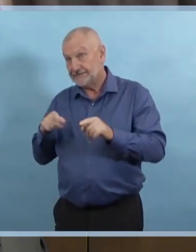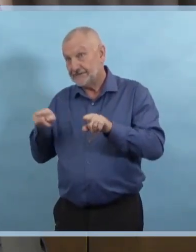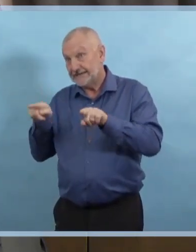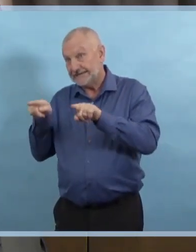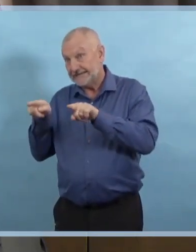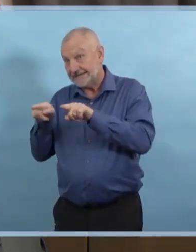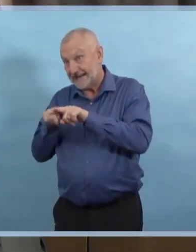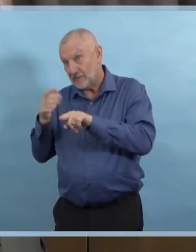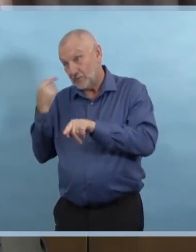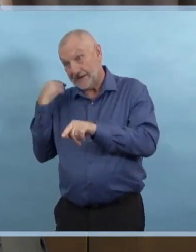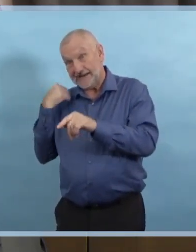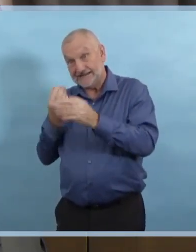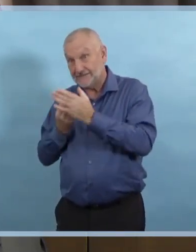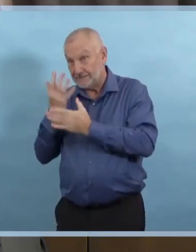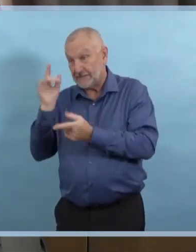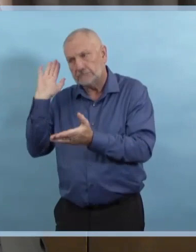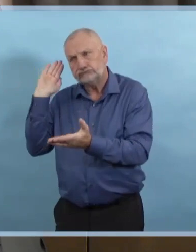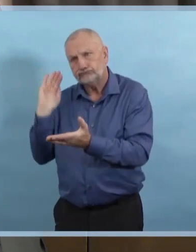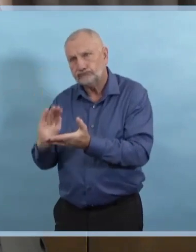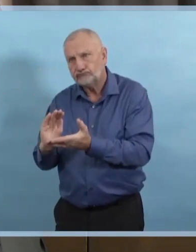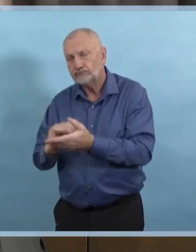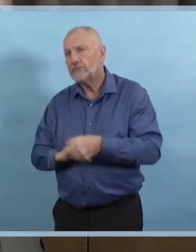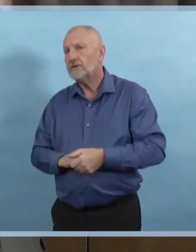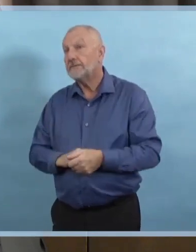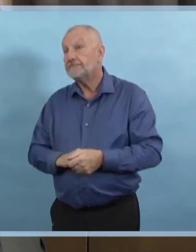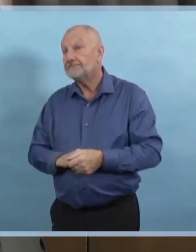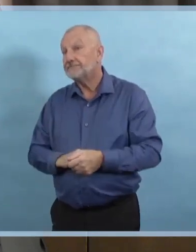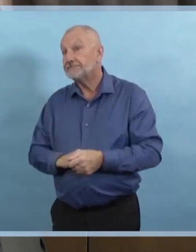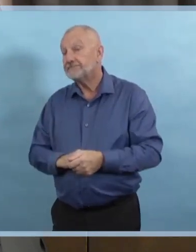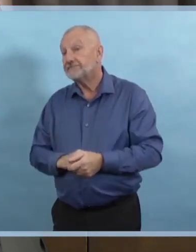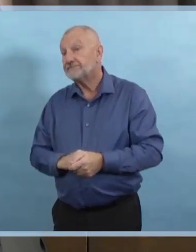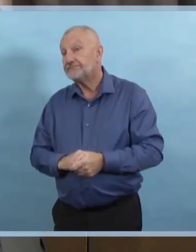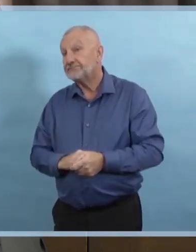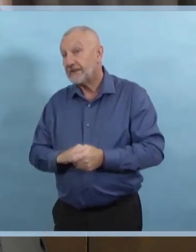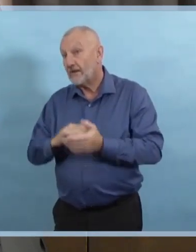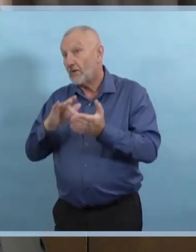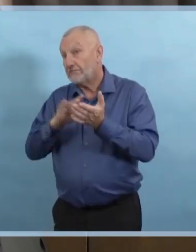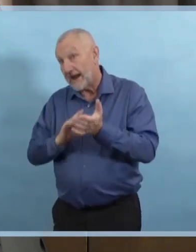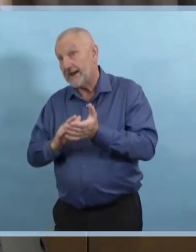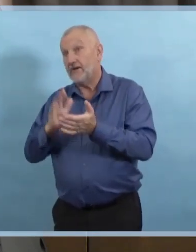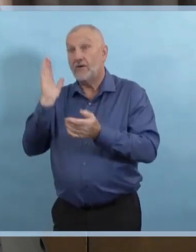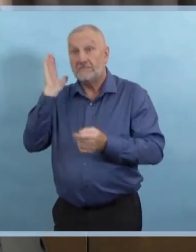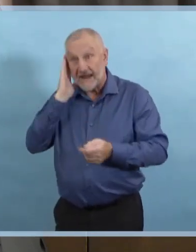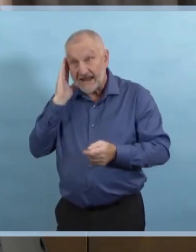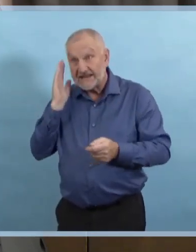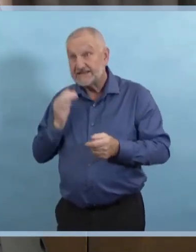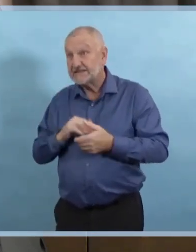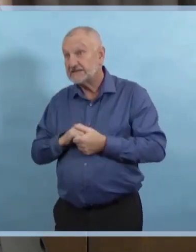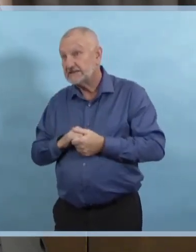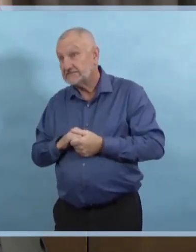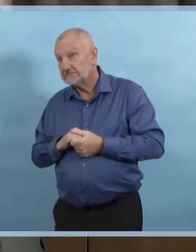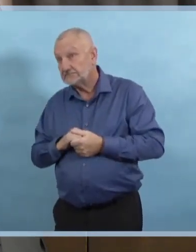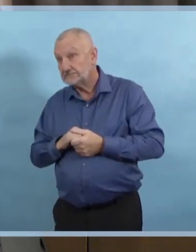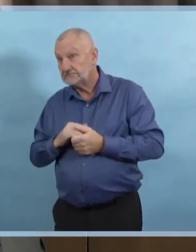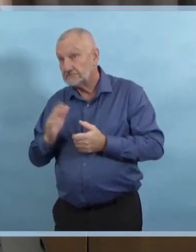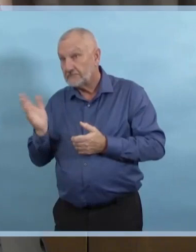90 %, ce qui pour nous est assez normal. Et nous avons aussi de la capacité dans les soins critiques.